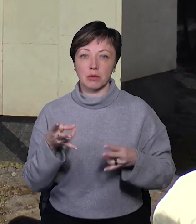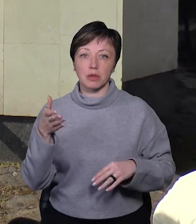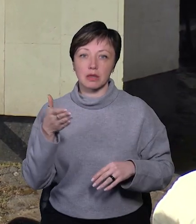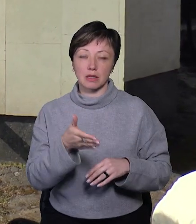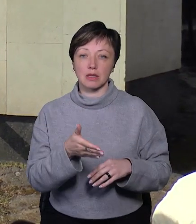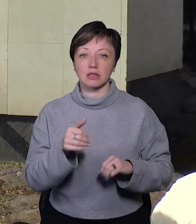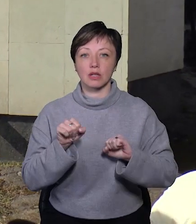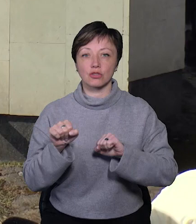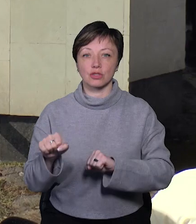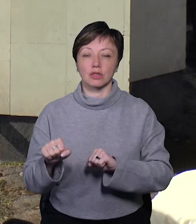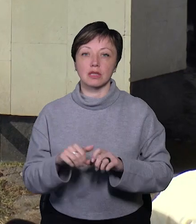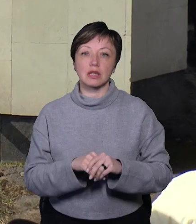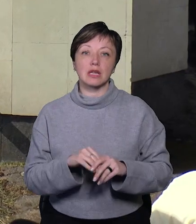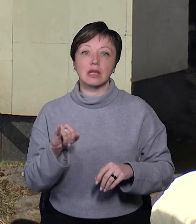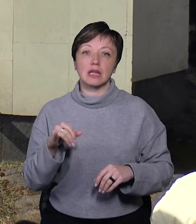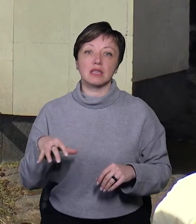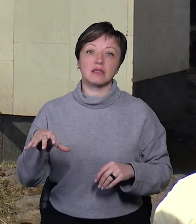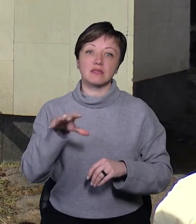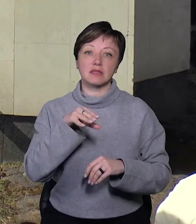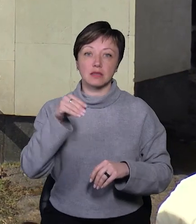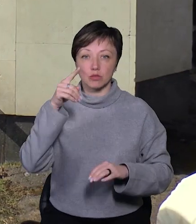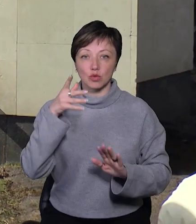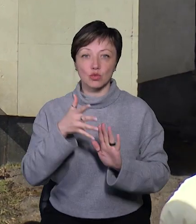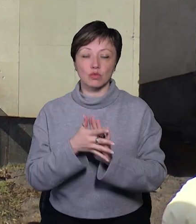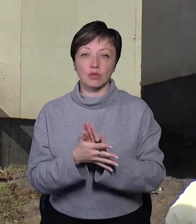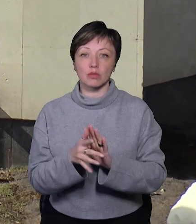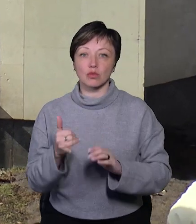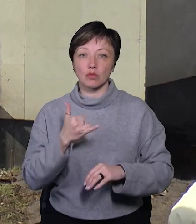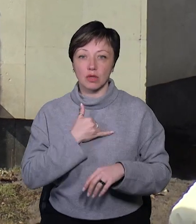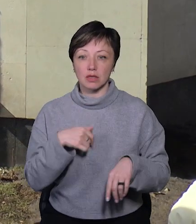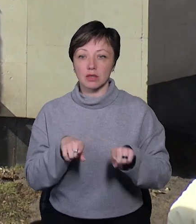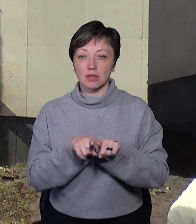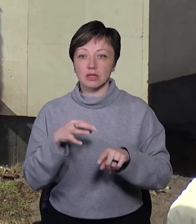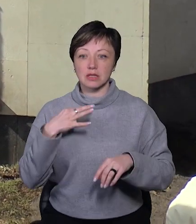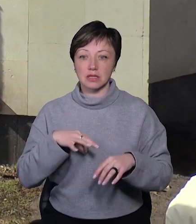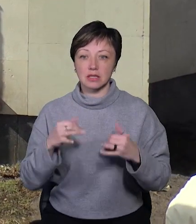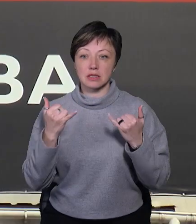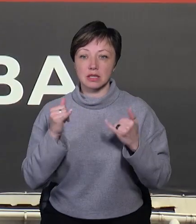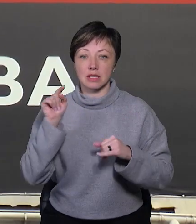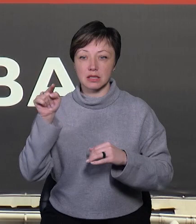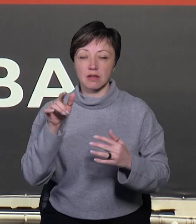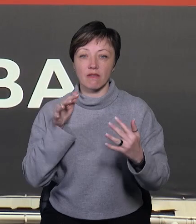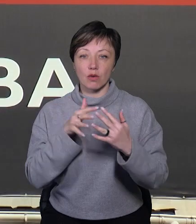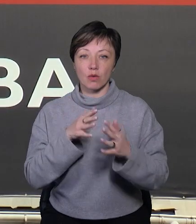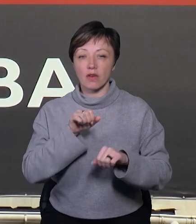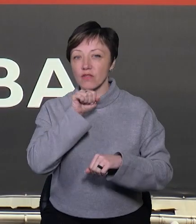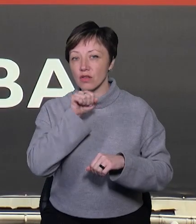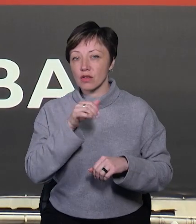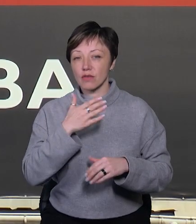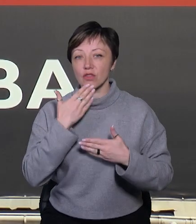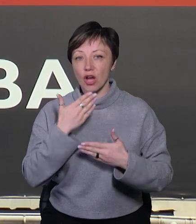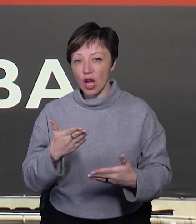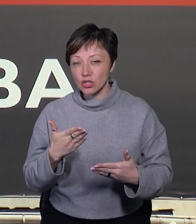захищати. І всім ми розуміємо, що мене теж сім зараз на фронті. Ми вдячні їм